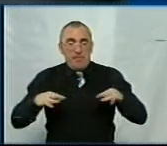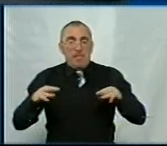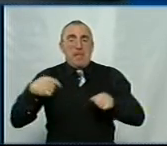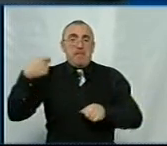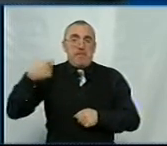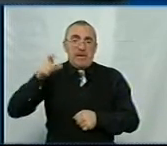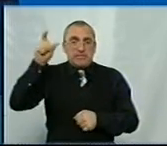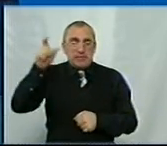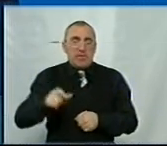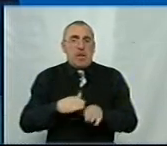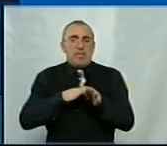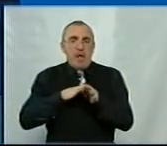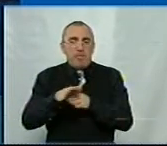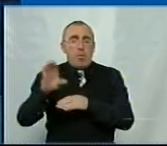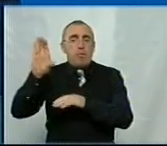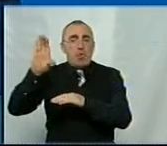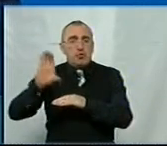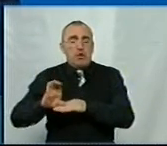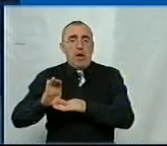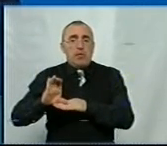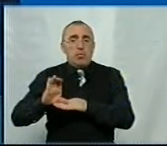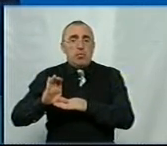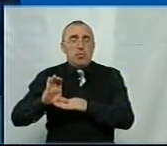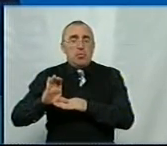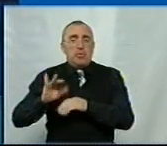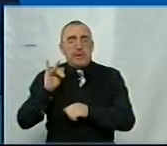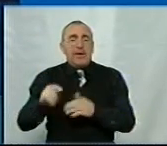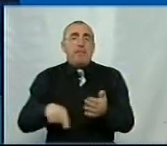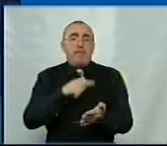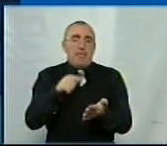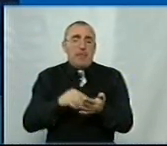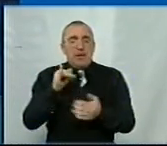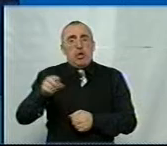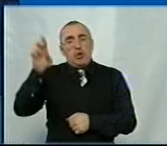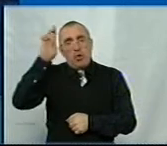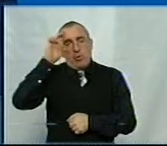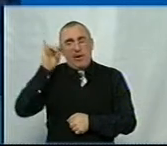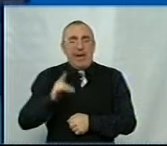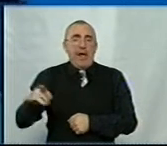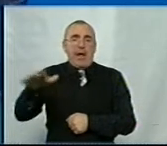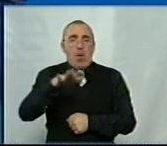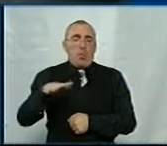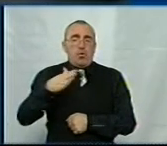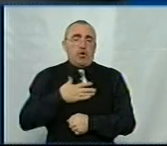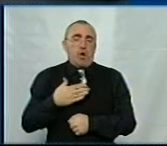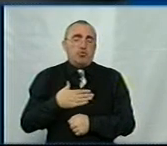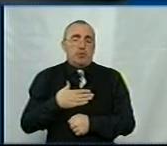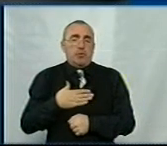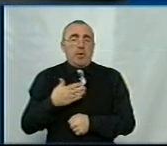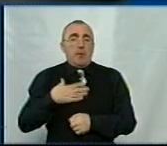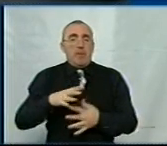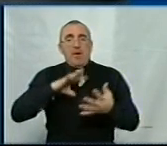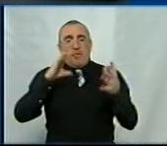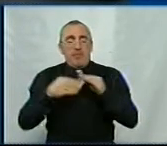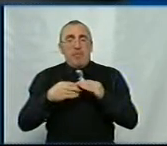президент, наповнення бюджету і міста, і держави, і регіону нашого. Мій висновок